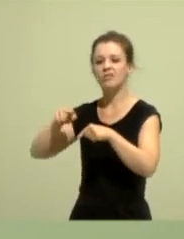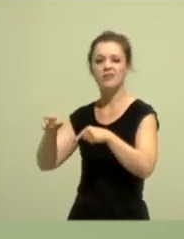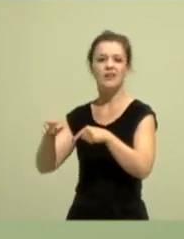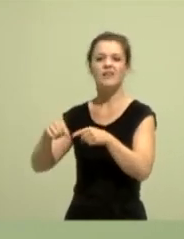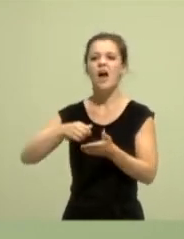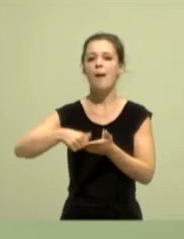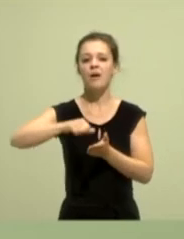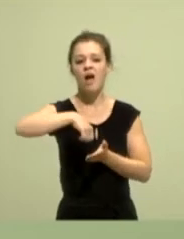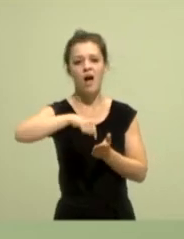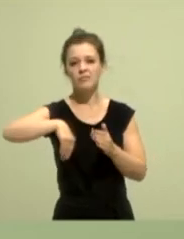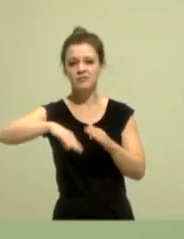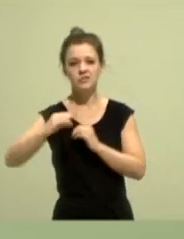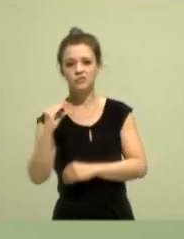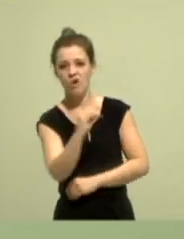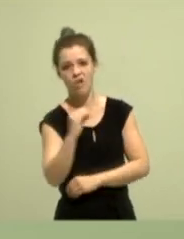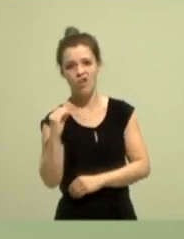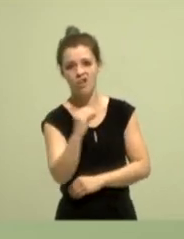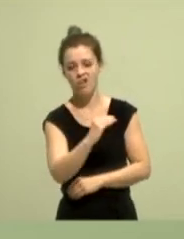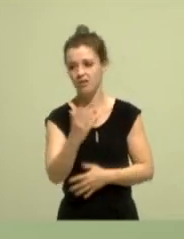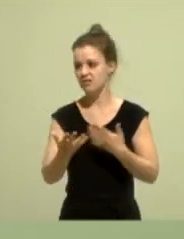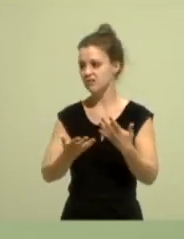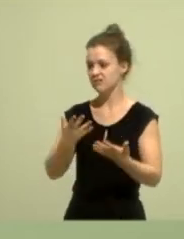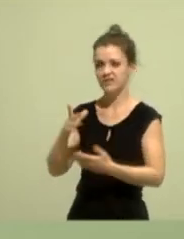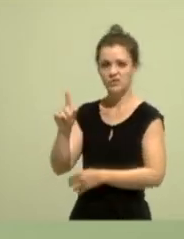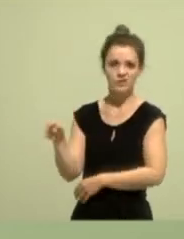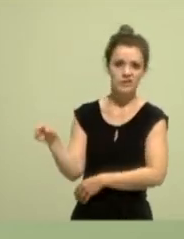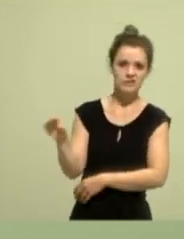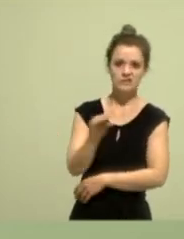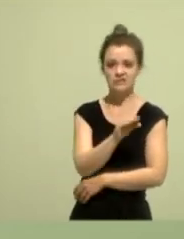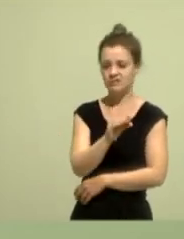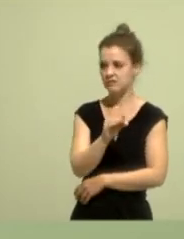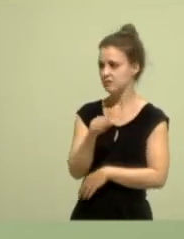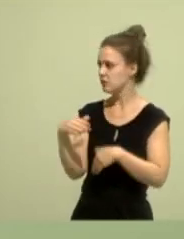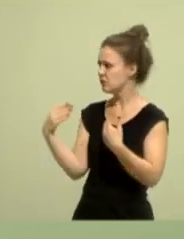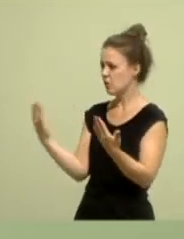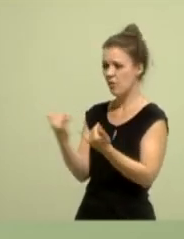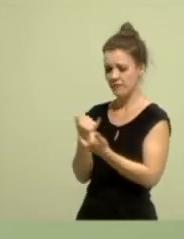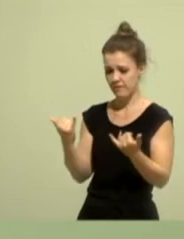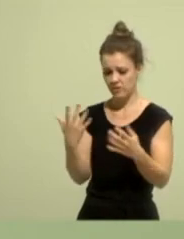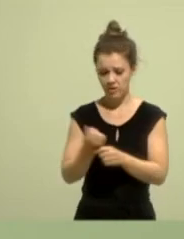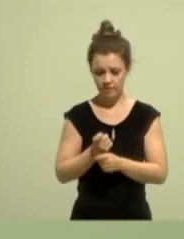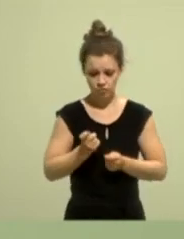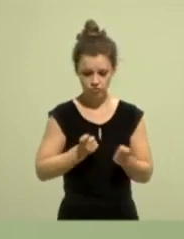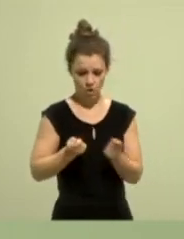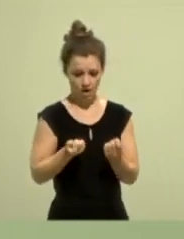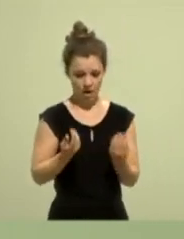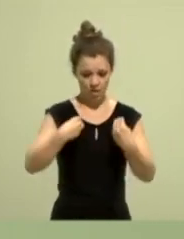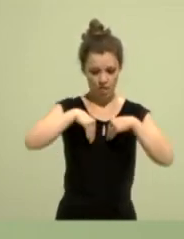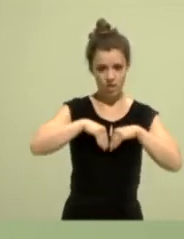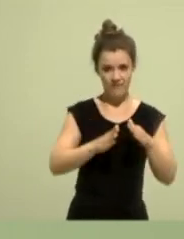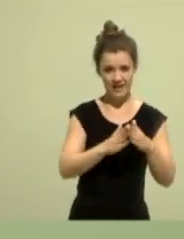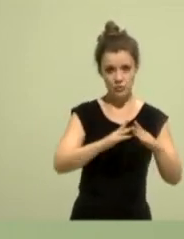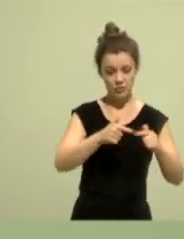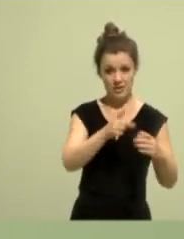Wie überwindest du den Interessenkonflikt, einerseits Teil eines Fraktionsteams zu werden und gleichzeitig als